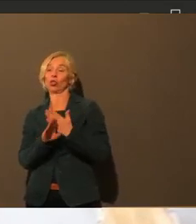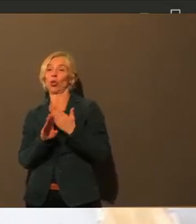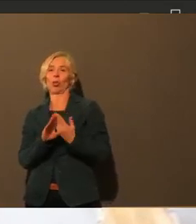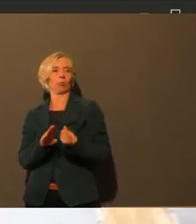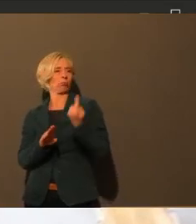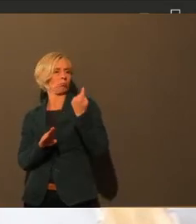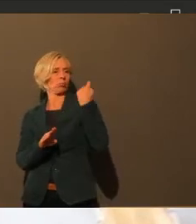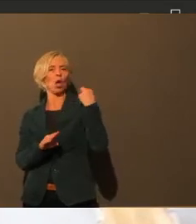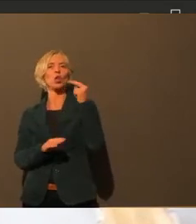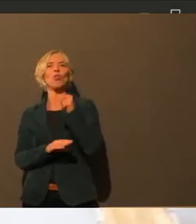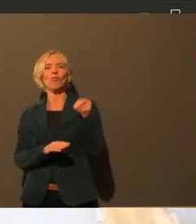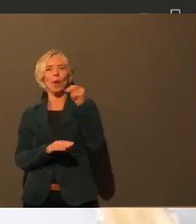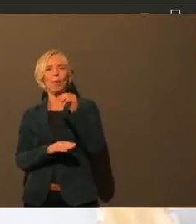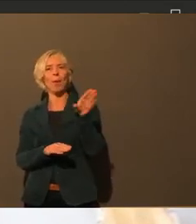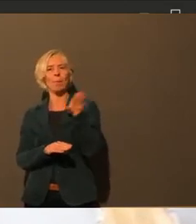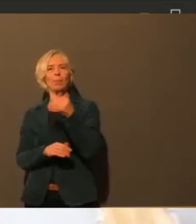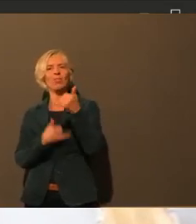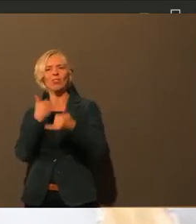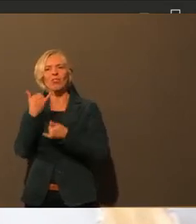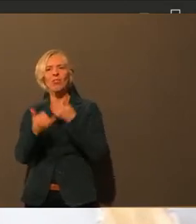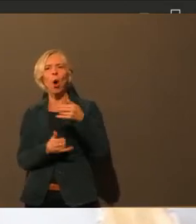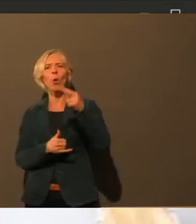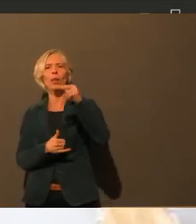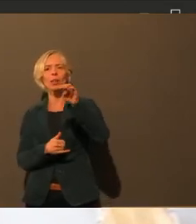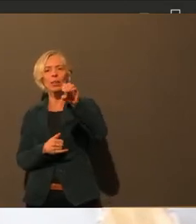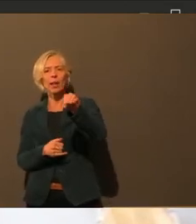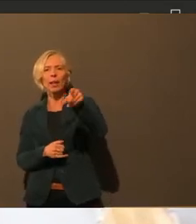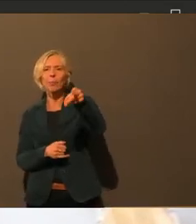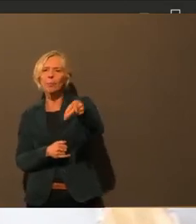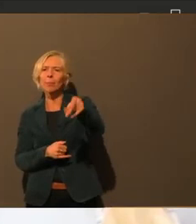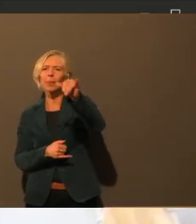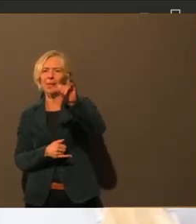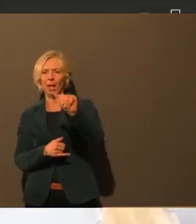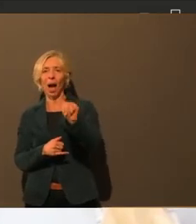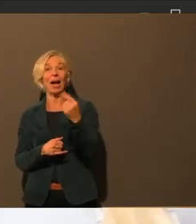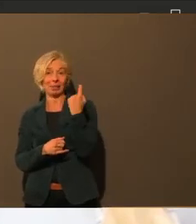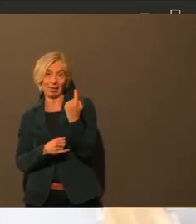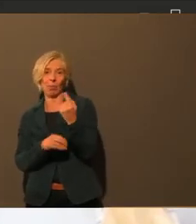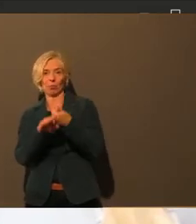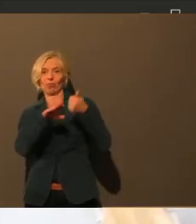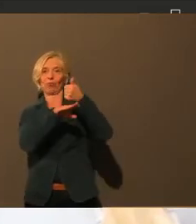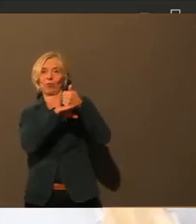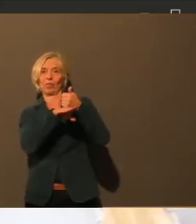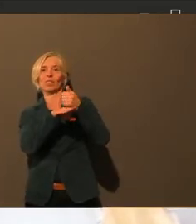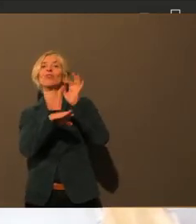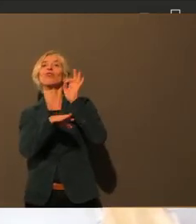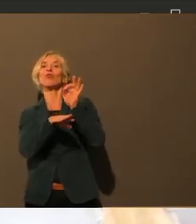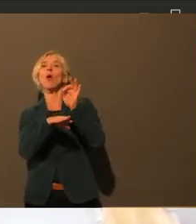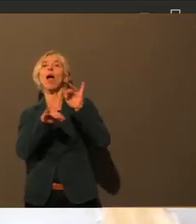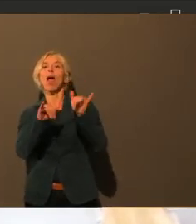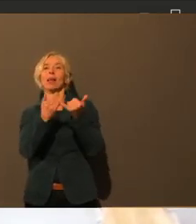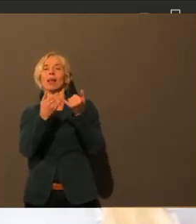ist, von den Elternbeiräten aus dem gymnasialen Bereich.